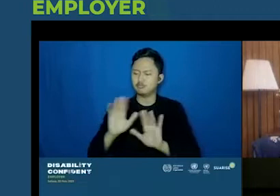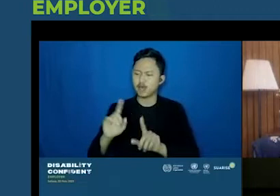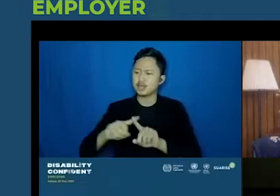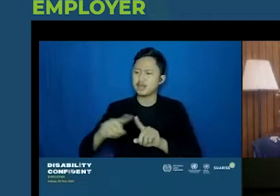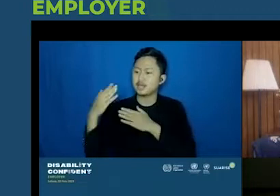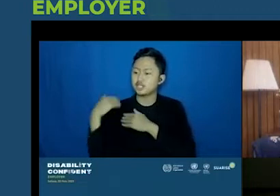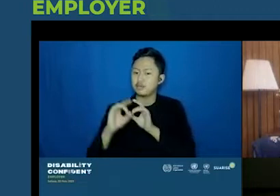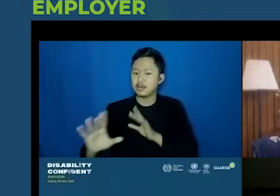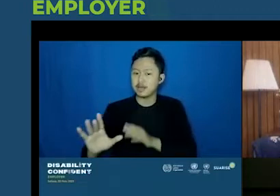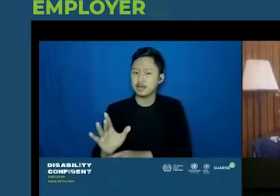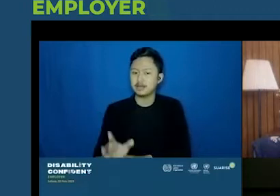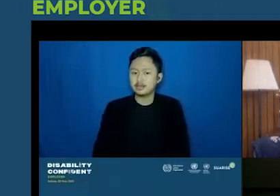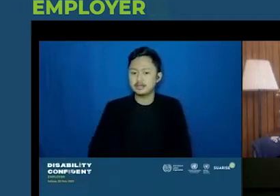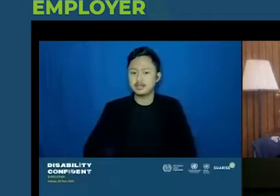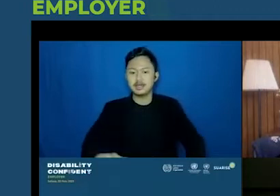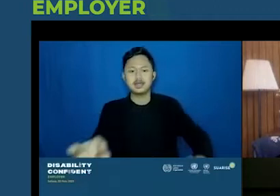misalnya mau dibilang